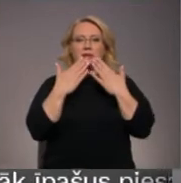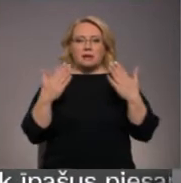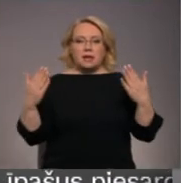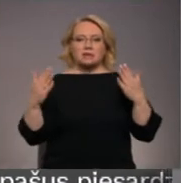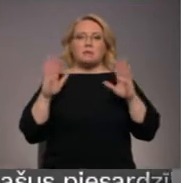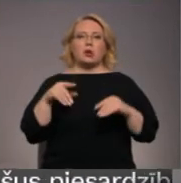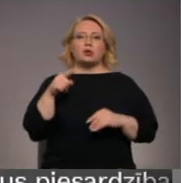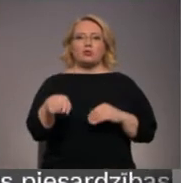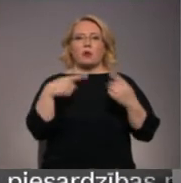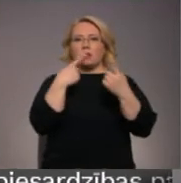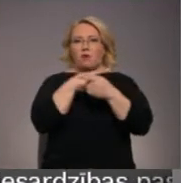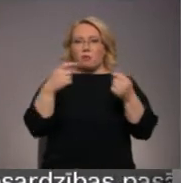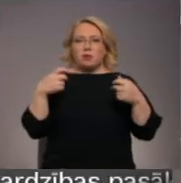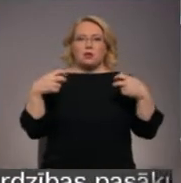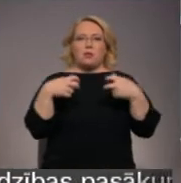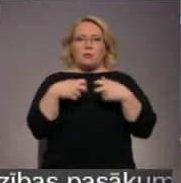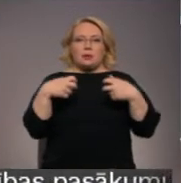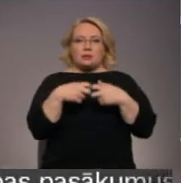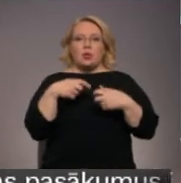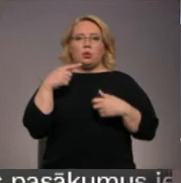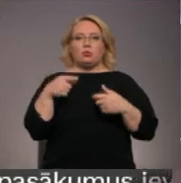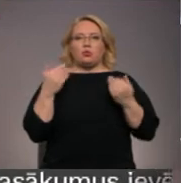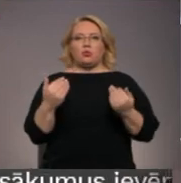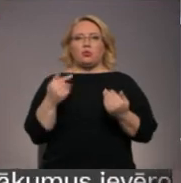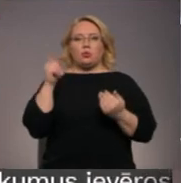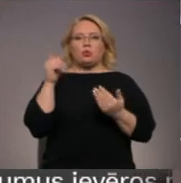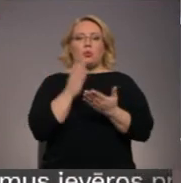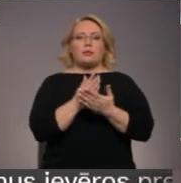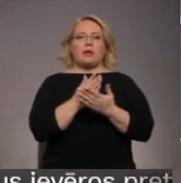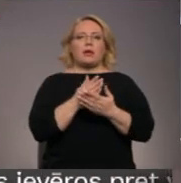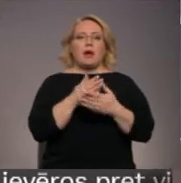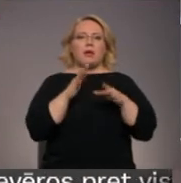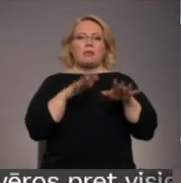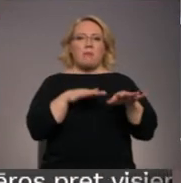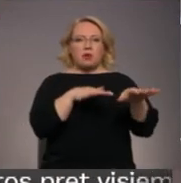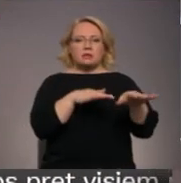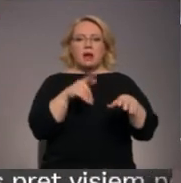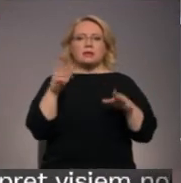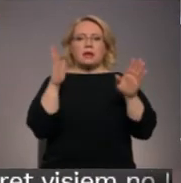par šo informāciju no Brīseles. Tad tur šodien notika demonstrācija klimata jautājumā.